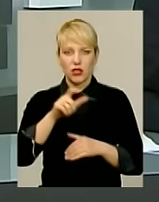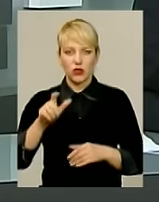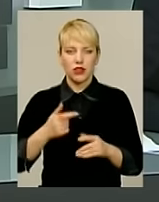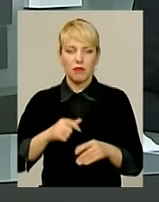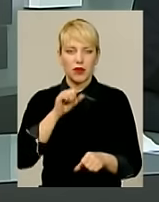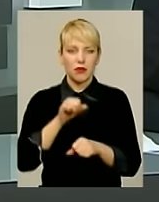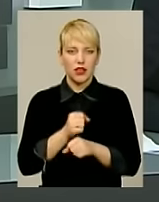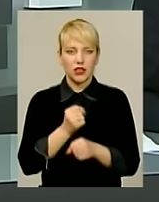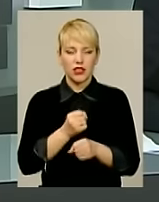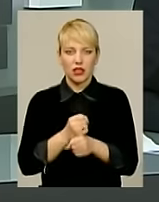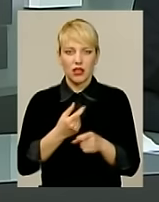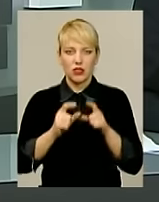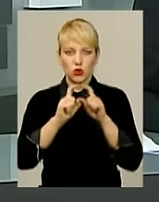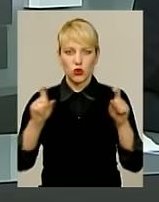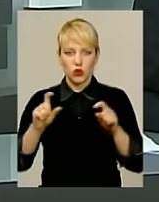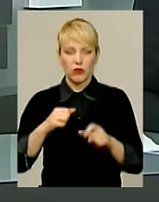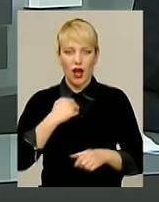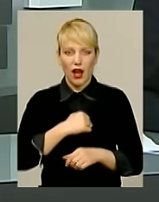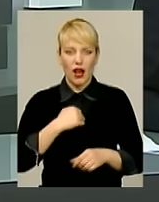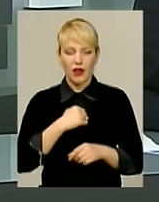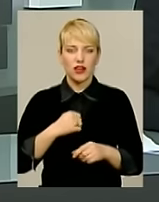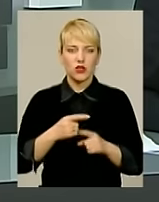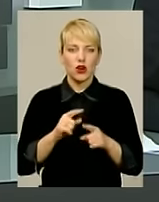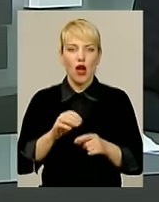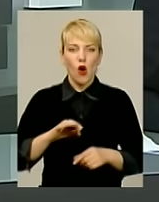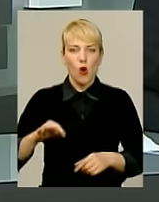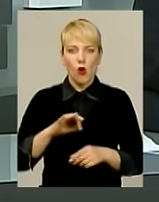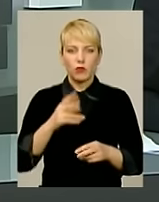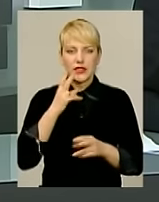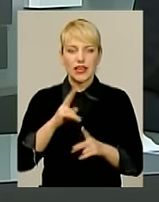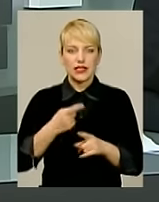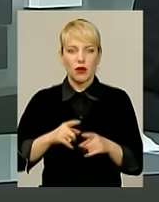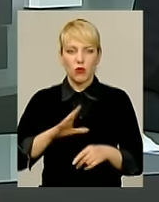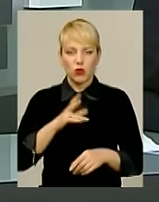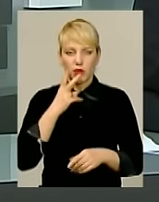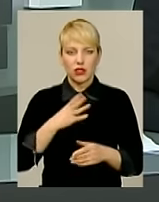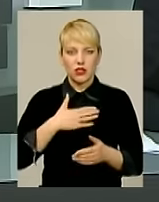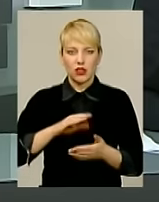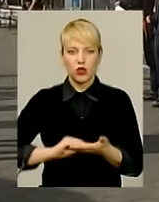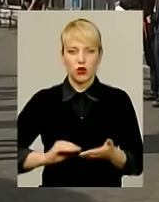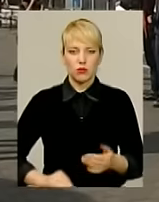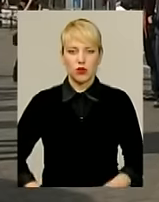припинити діяльність установ агресора в області. Як це було, бачили наші кореспонденти.